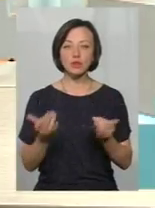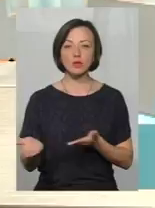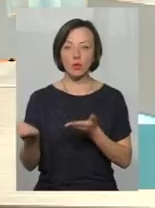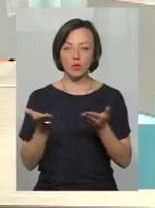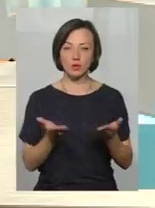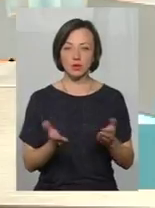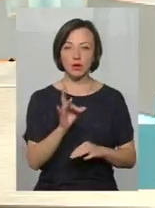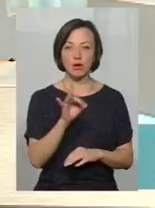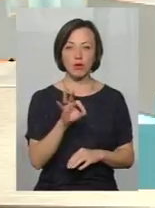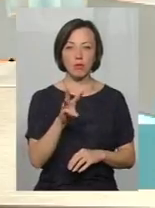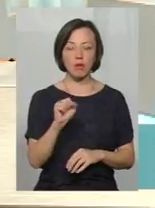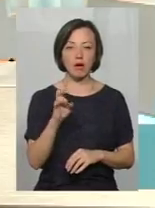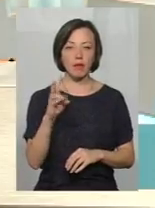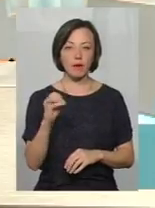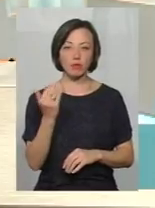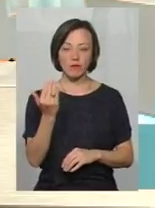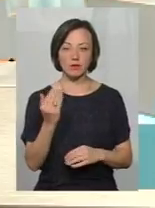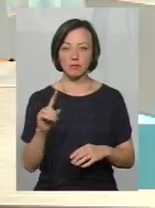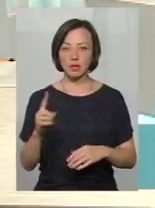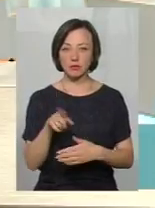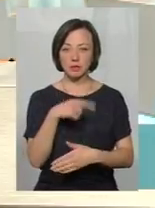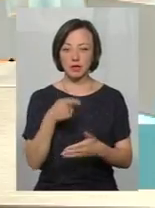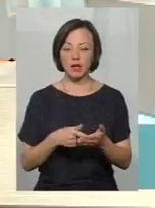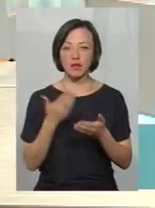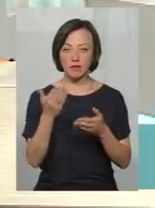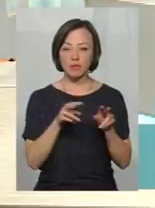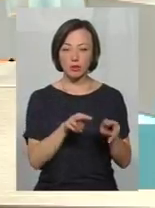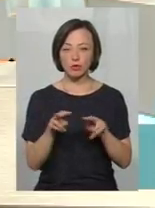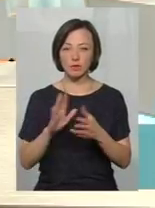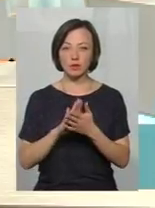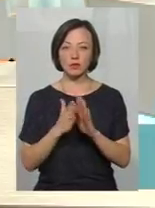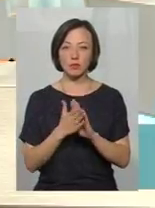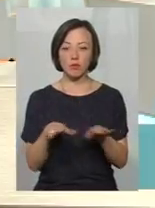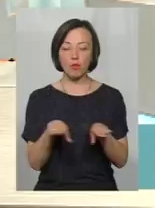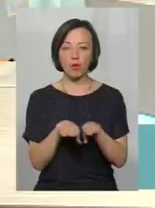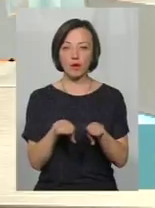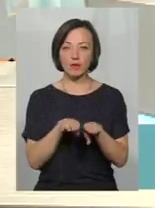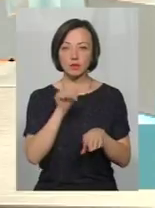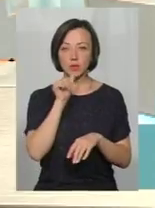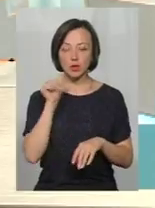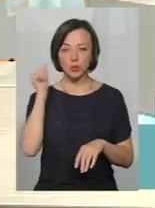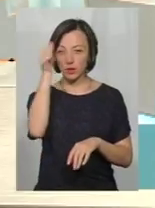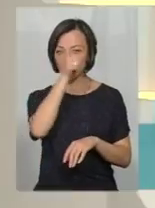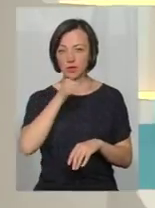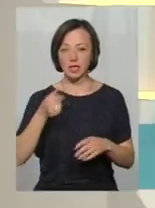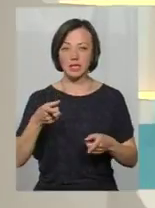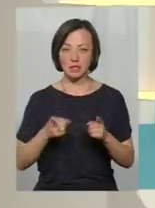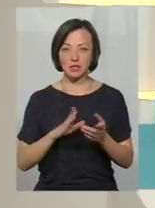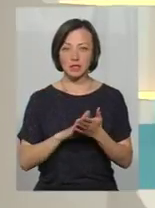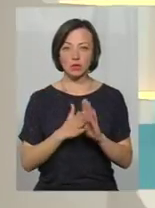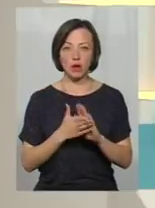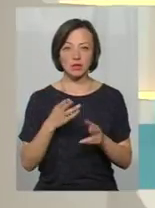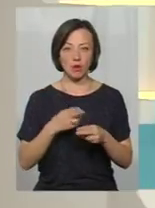Романе, до вас буде перше питання. Ви прослідковували тенденцію взагалі там в порівнянні з минулим роком, дійсно ситуація